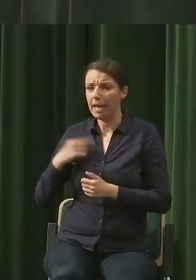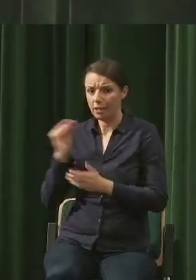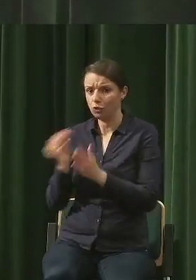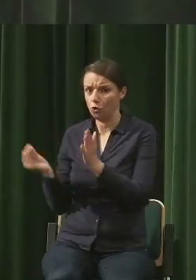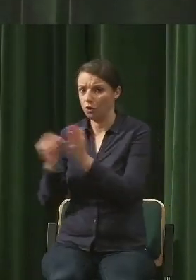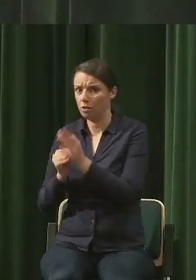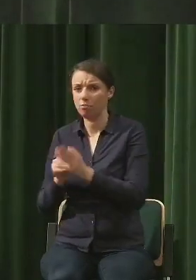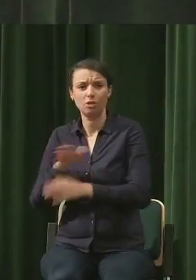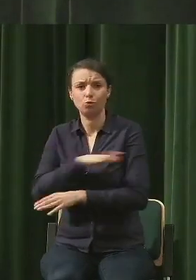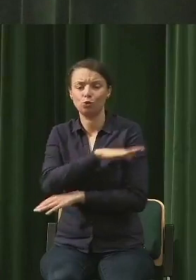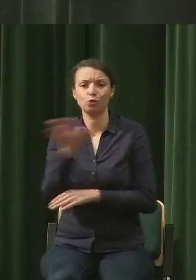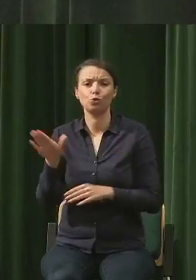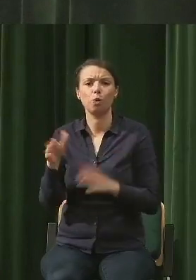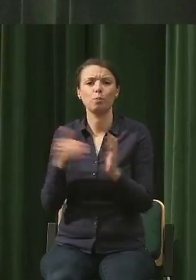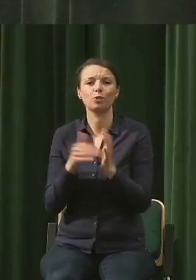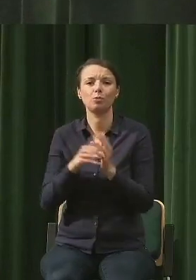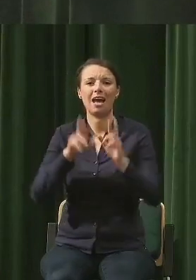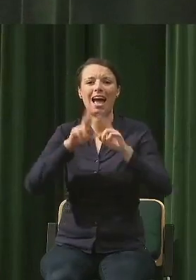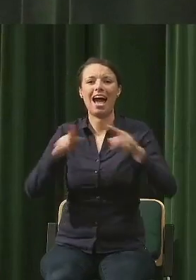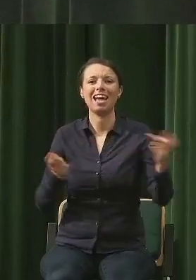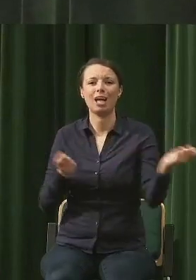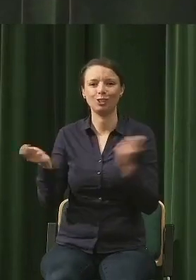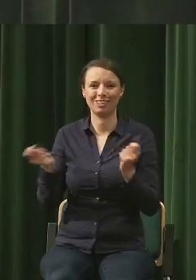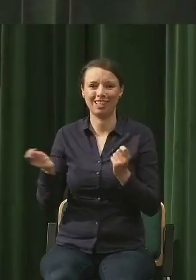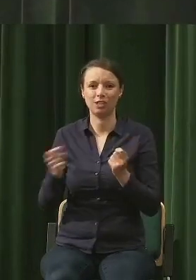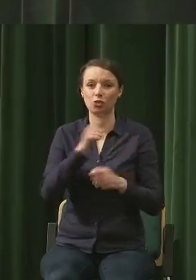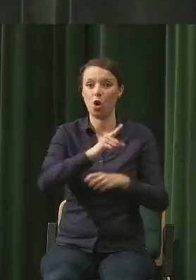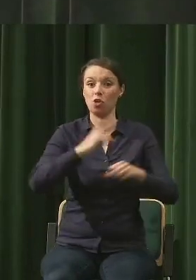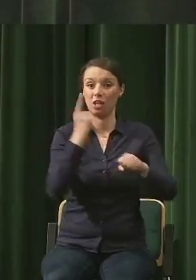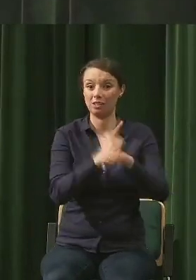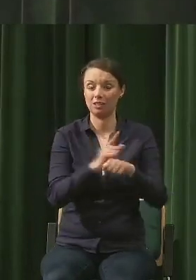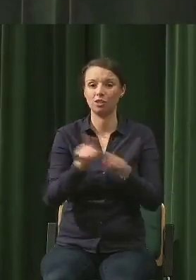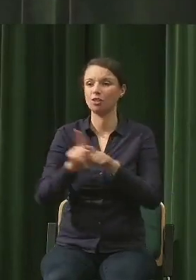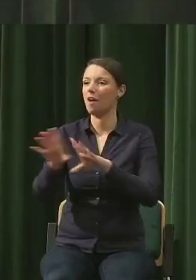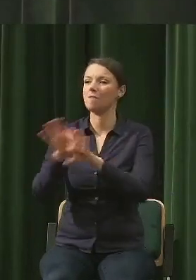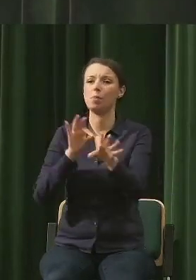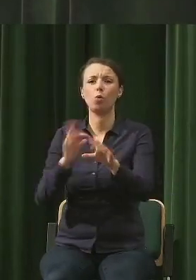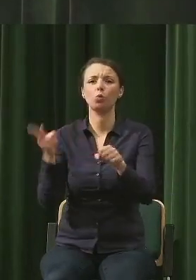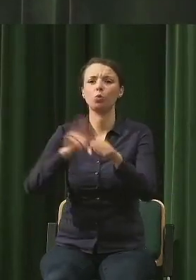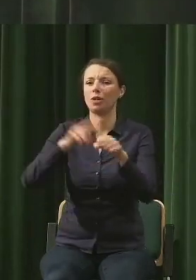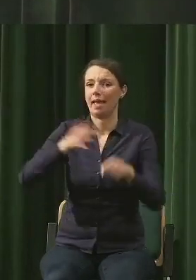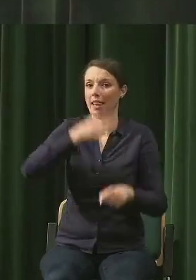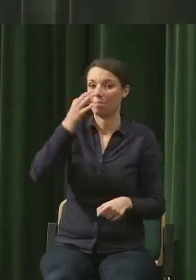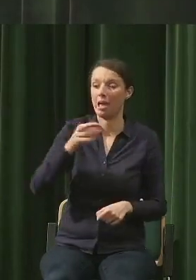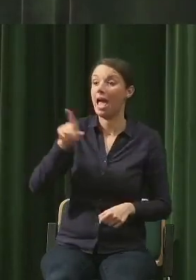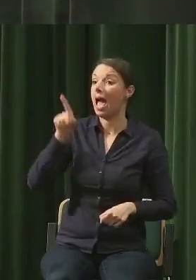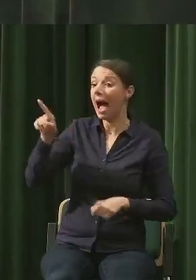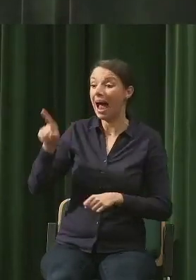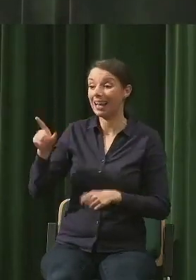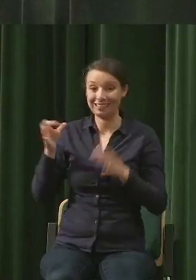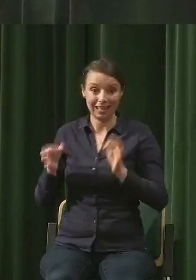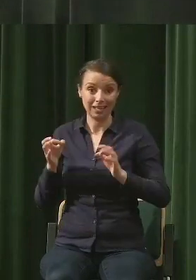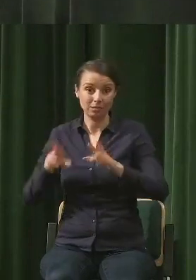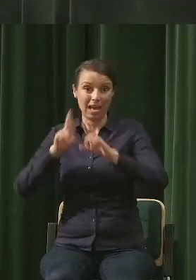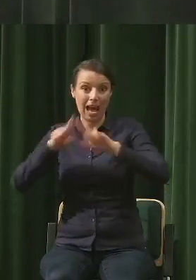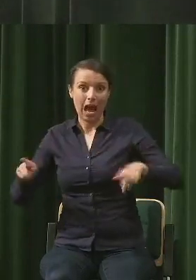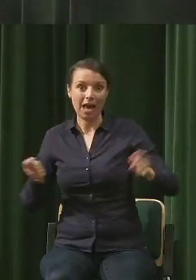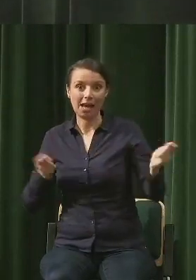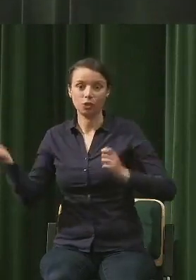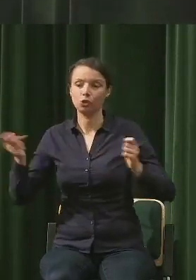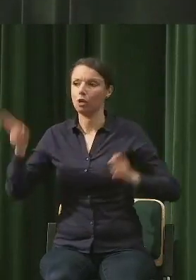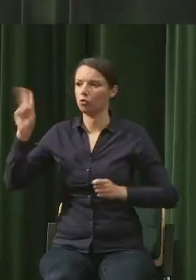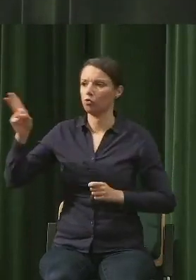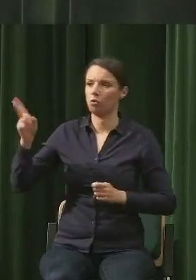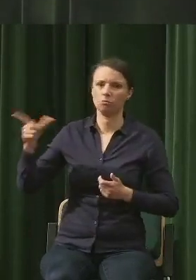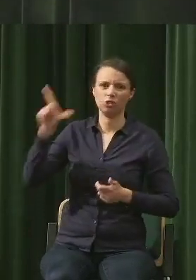podejmuje decyzję i wybiera najlepszy wariant, tylko, że w tym momencie my jesteśmy reżyserowani przez przypadki, przez okoliczności od nas